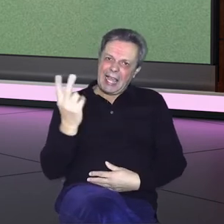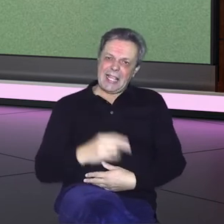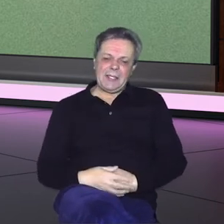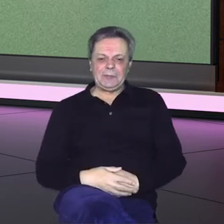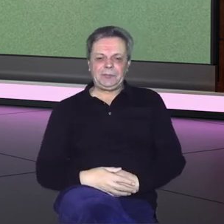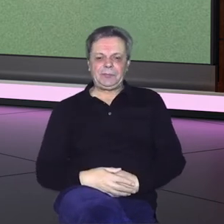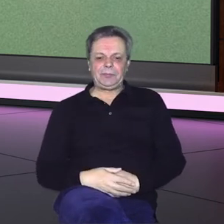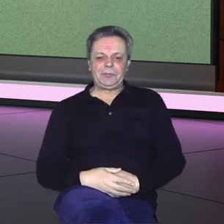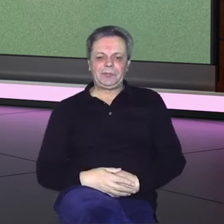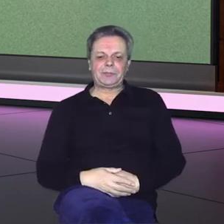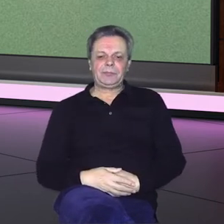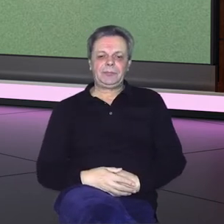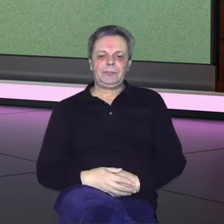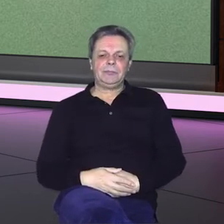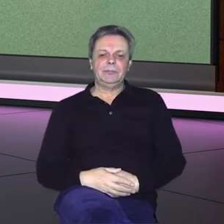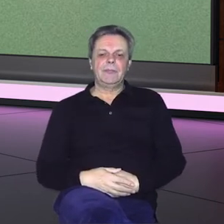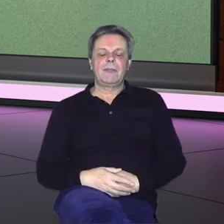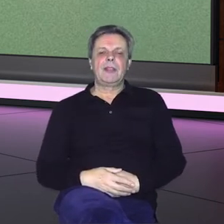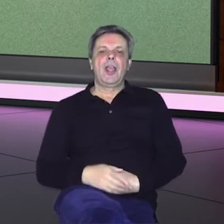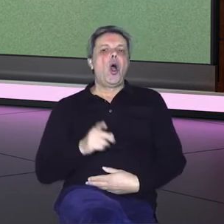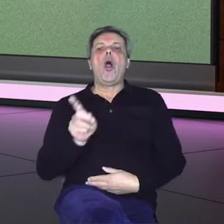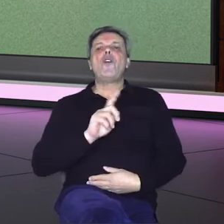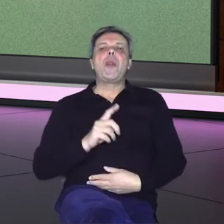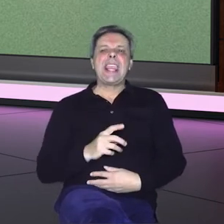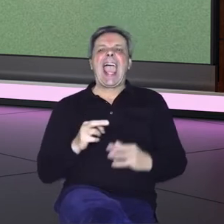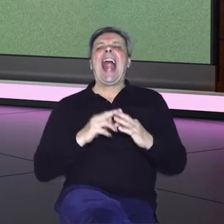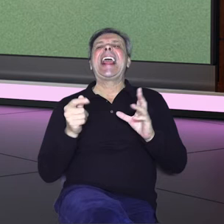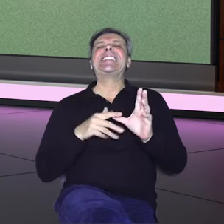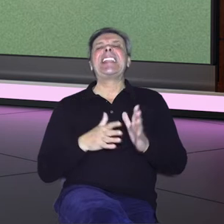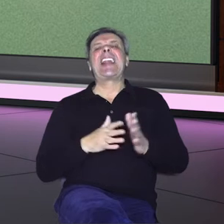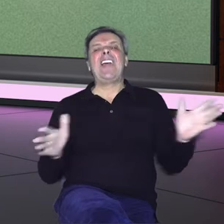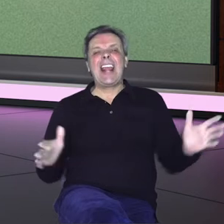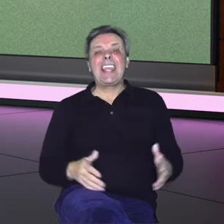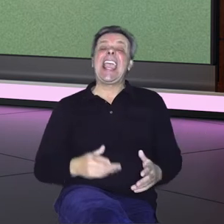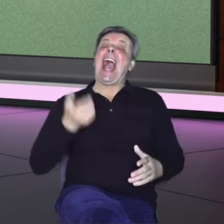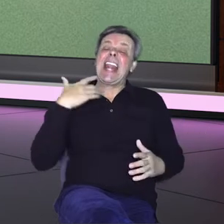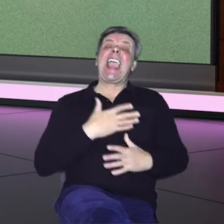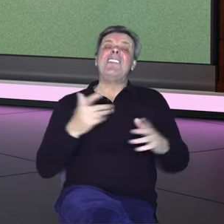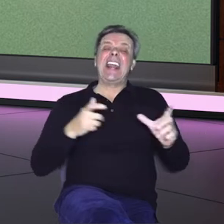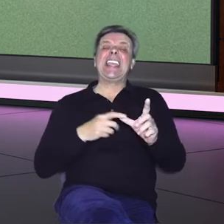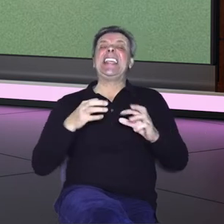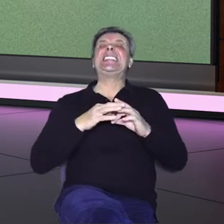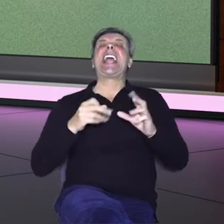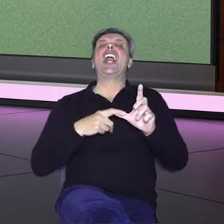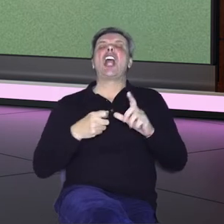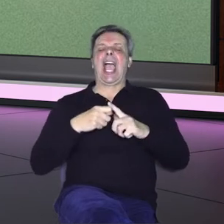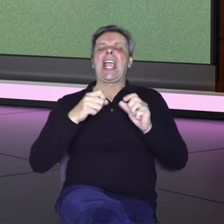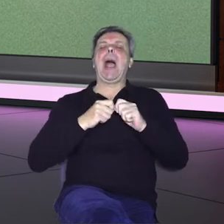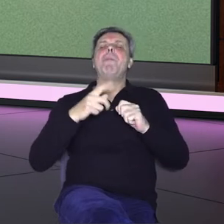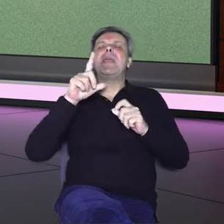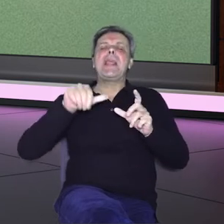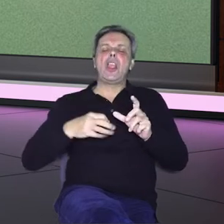gledatelji, ovo nije bio Aleksandar veliki, ali je veliki Aleksandar Saša Kabiljo. Kant autor,